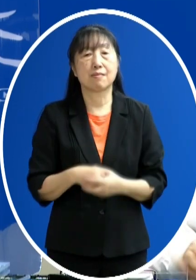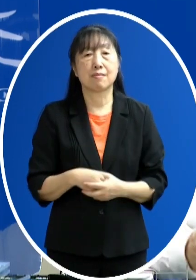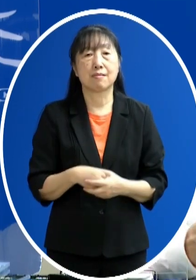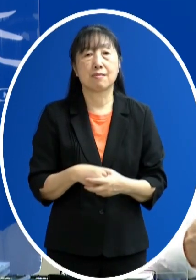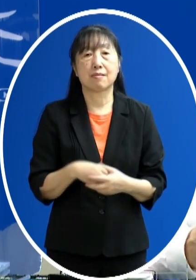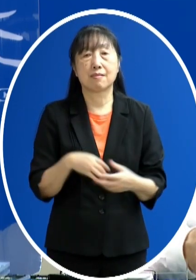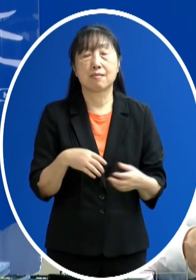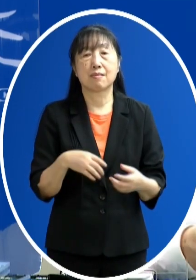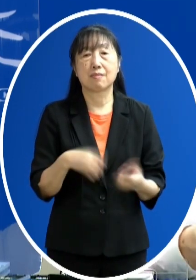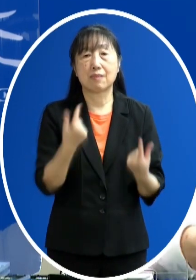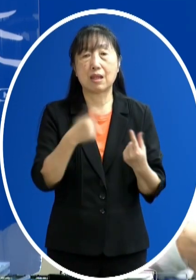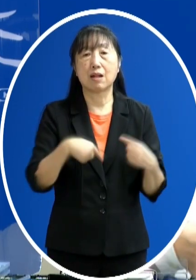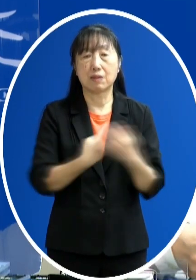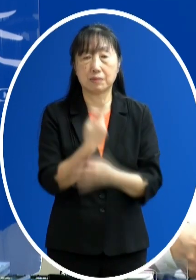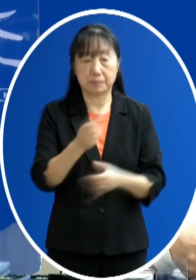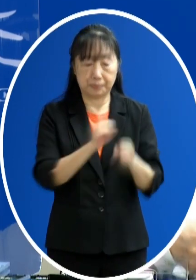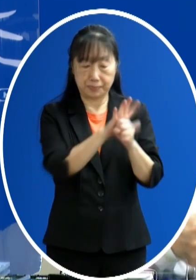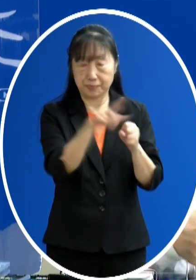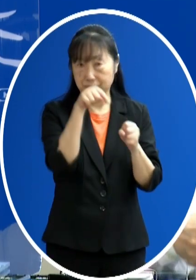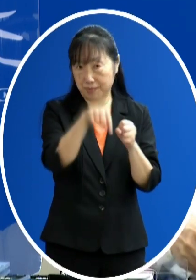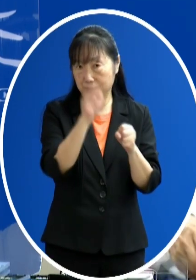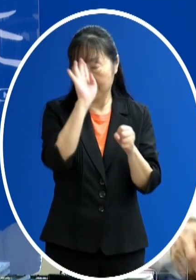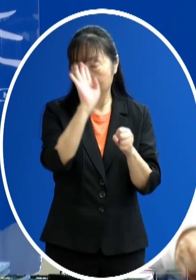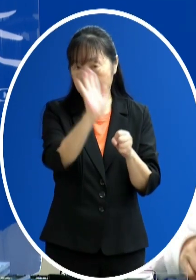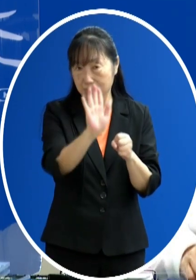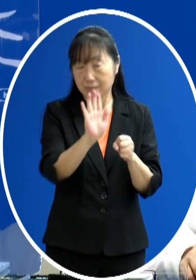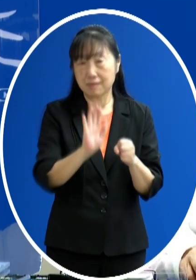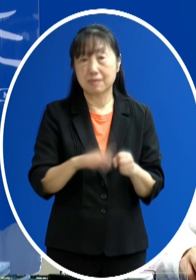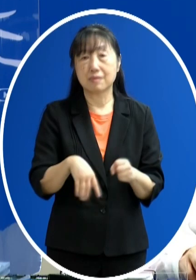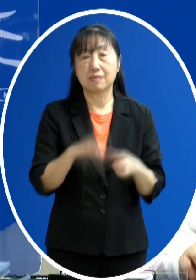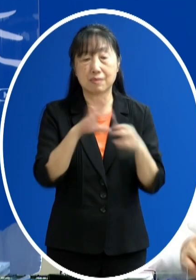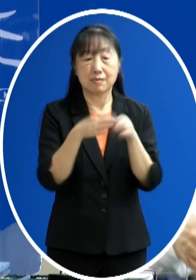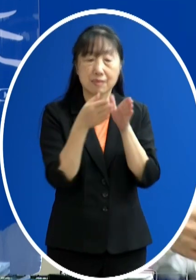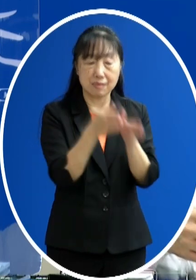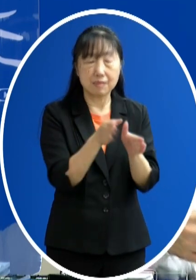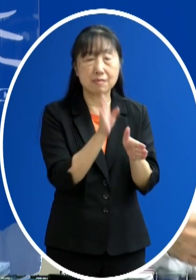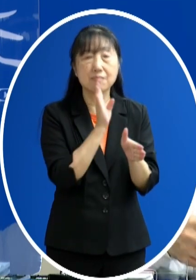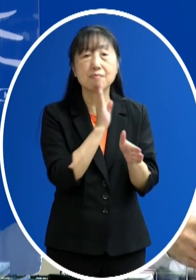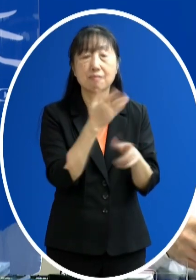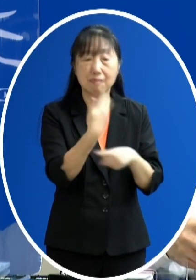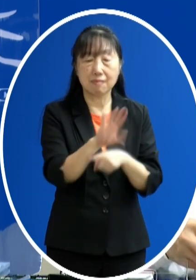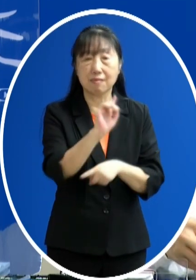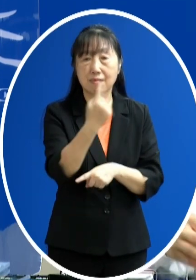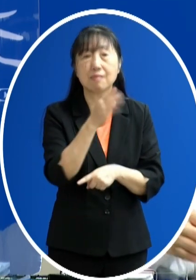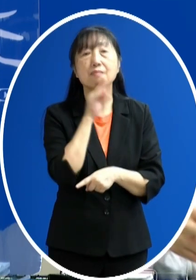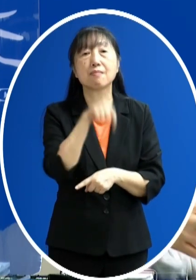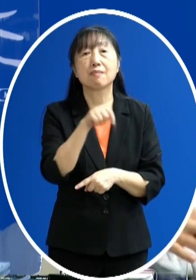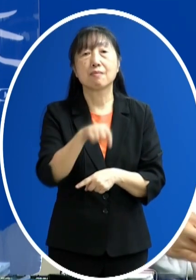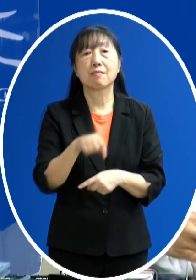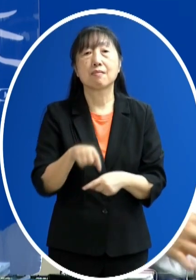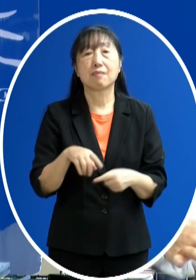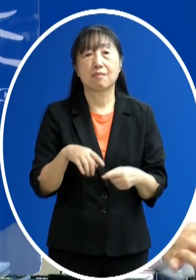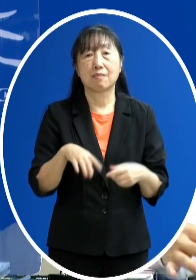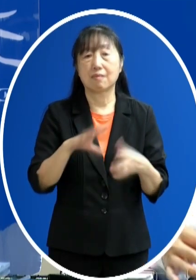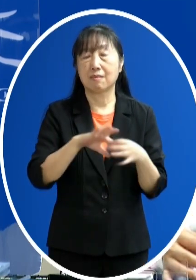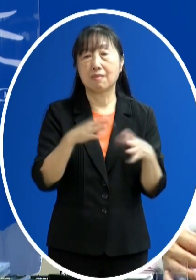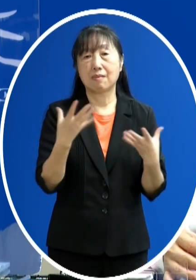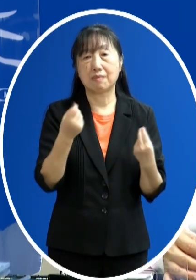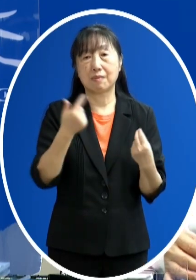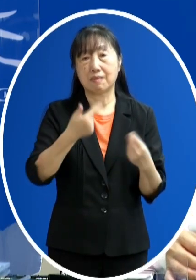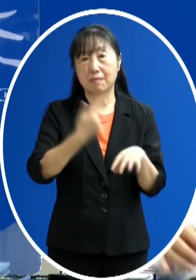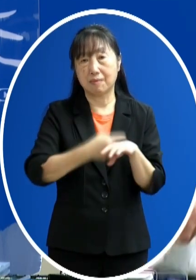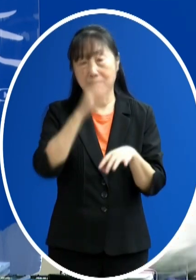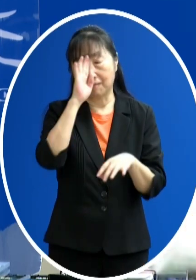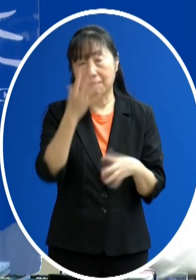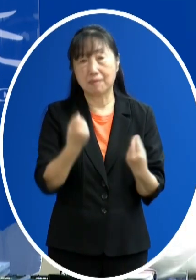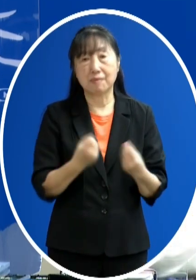除了這個新冠肺炎以外的病徵所以診斷為新冠肺炎 那這位是沒有慢性病死的 那